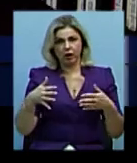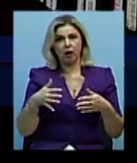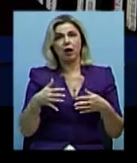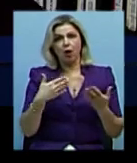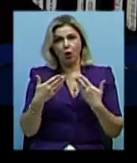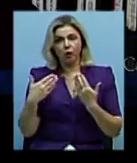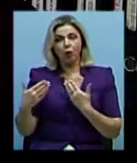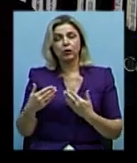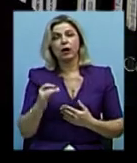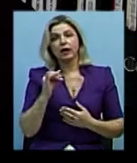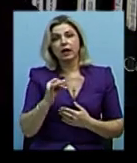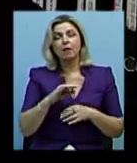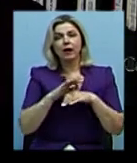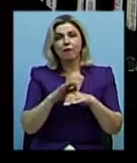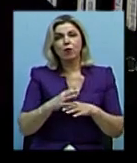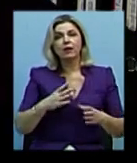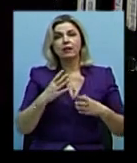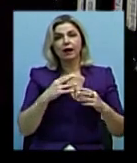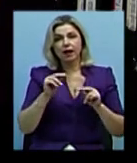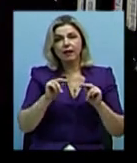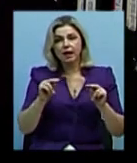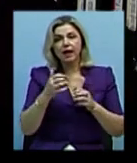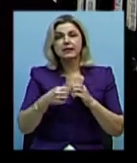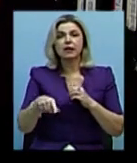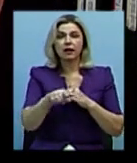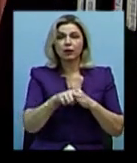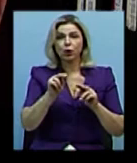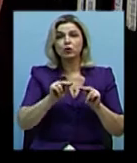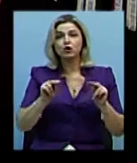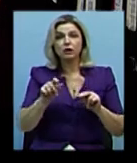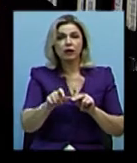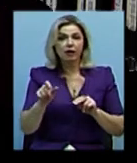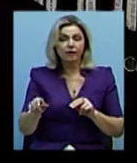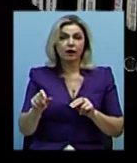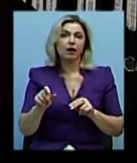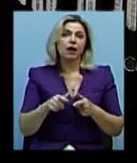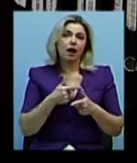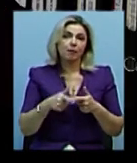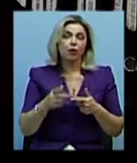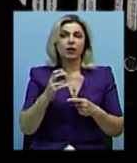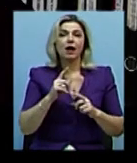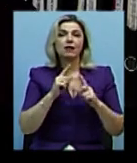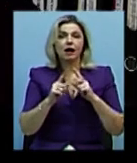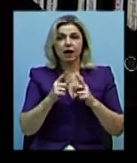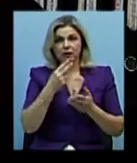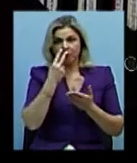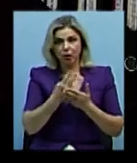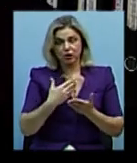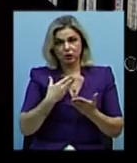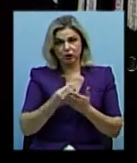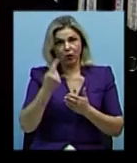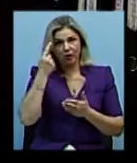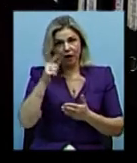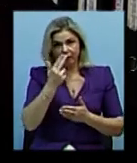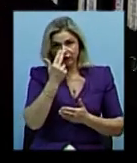проводять тренінги і серед вчителів, або якісь на радах показують свої навички.